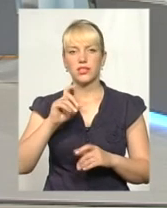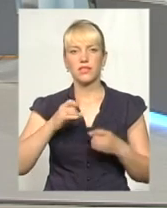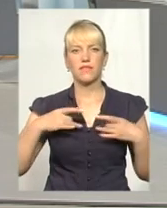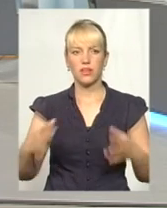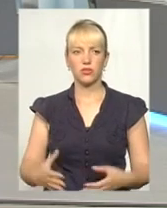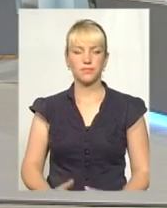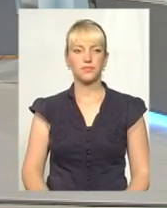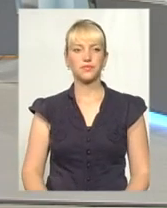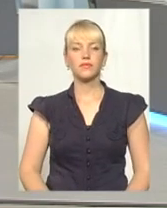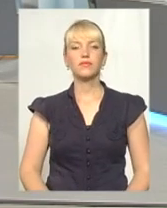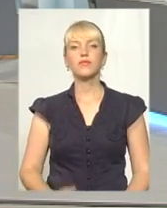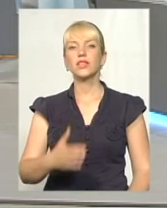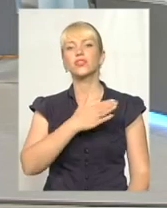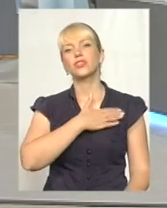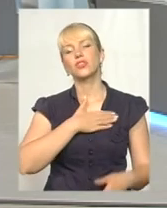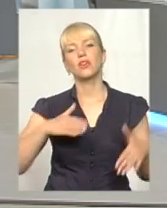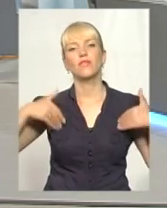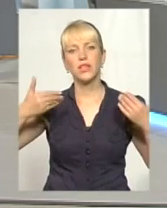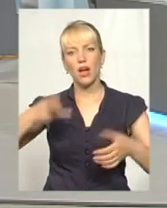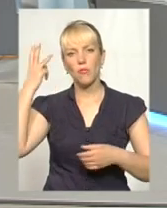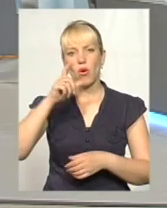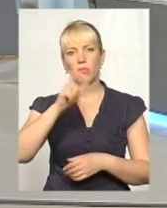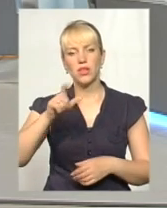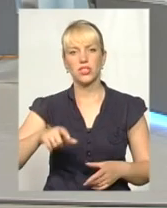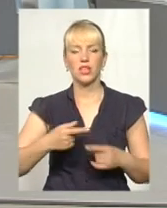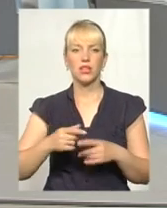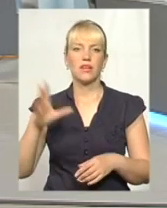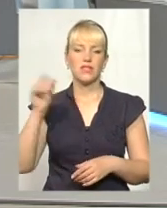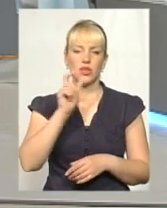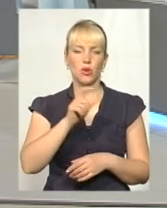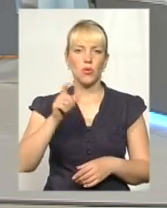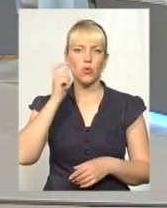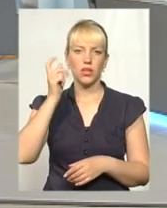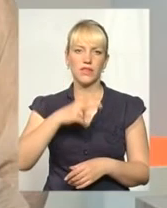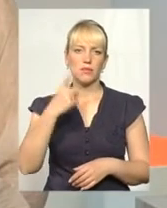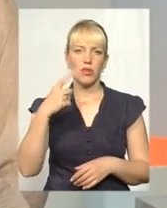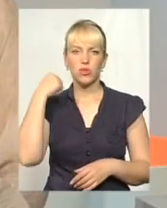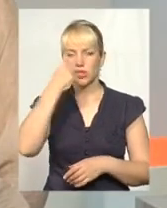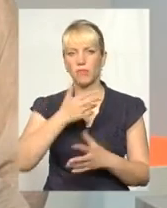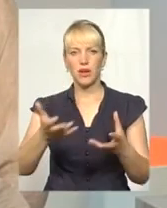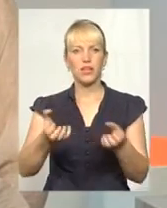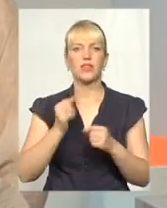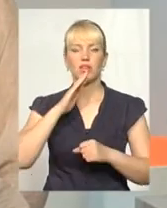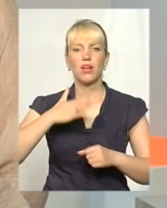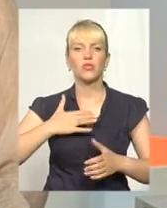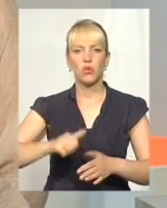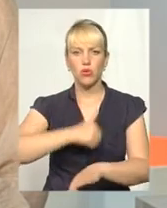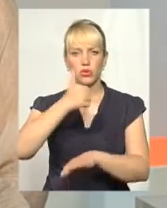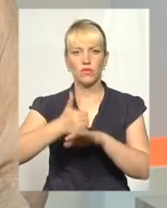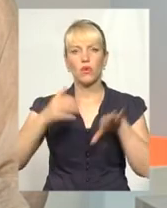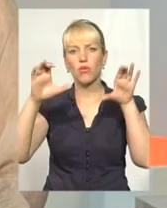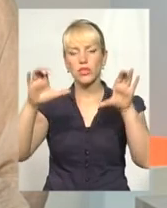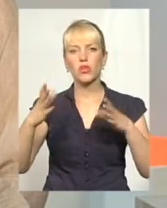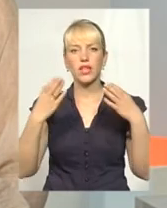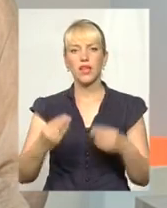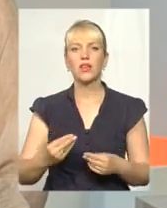Так, щиро вітаємо хмельничан, усіх громадян України з 21-го річницею прийняття нашого основного закону, Днем